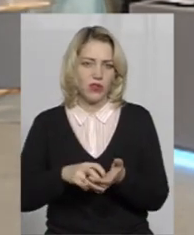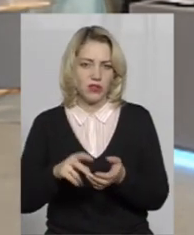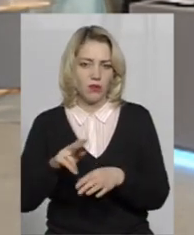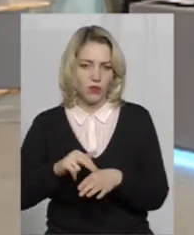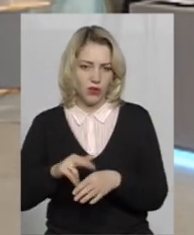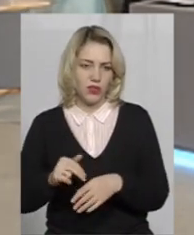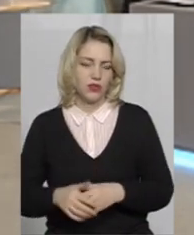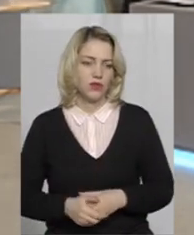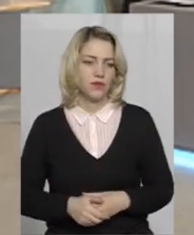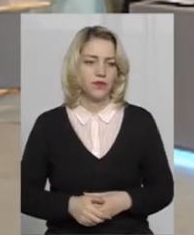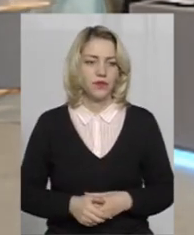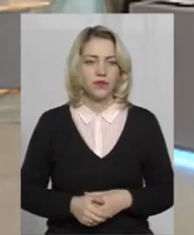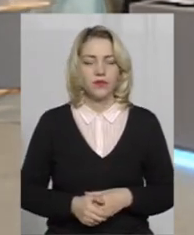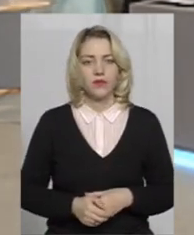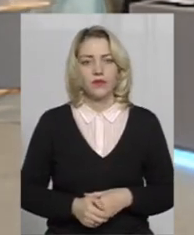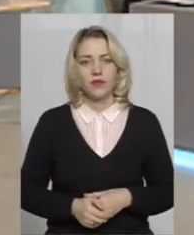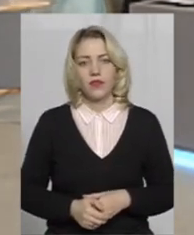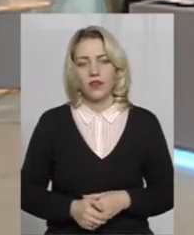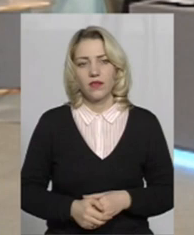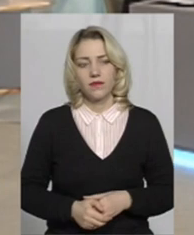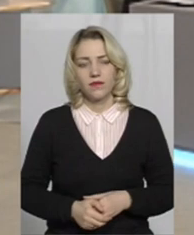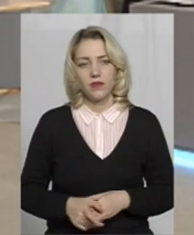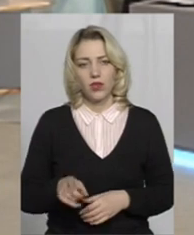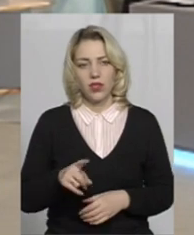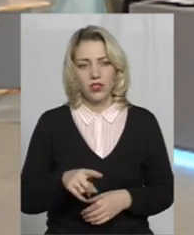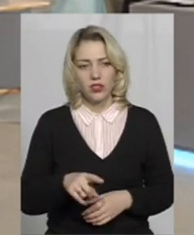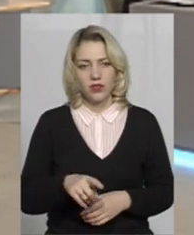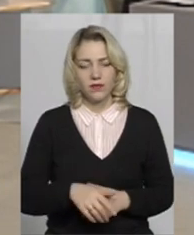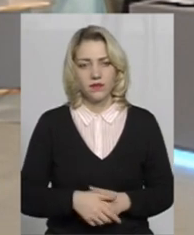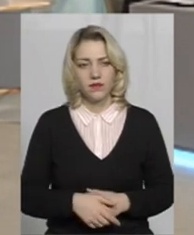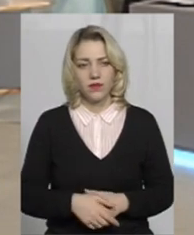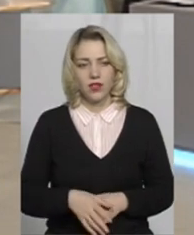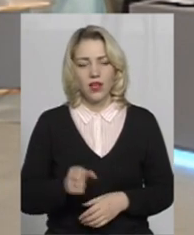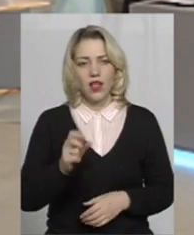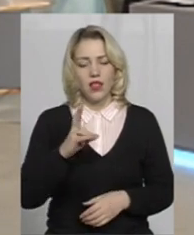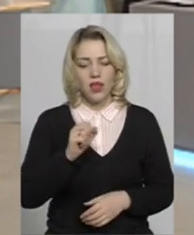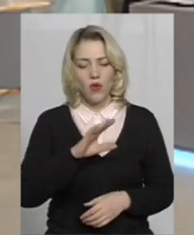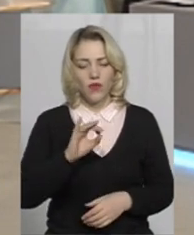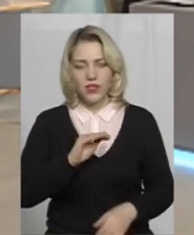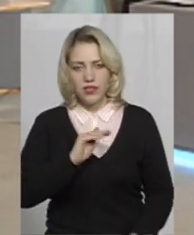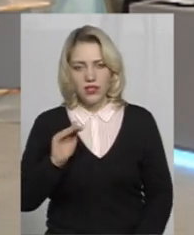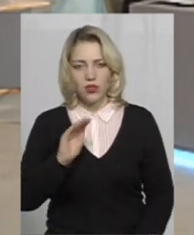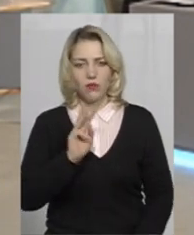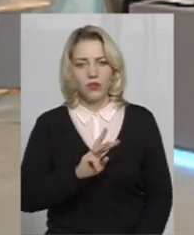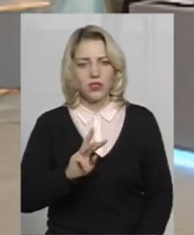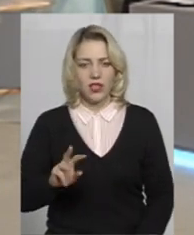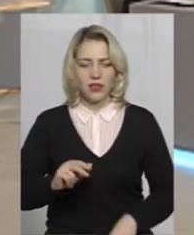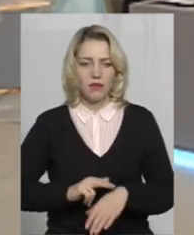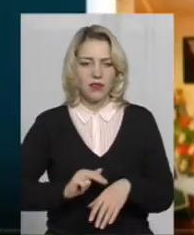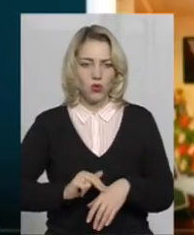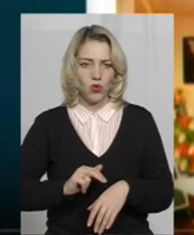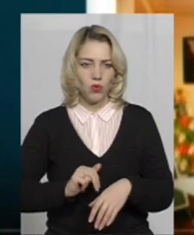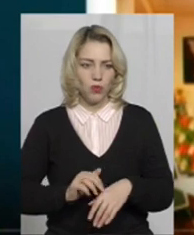що будуть свої результати. До речі, на офіційному сайті патрульної